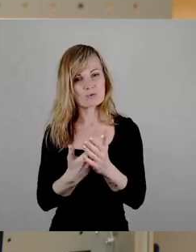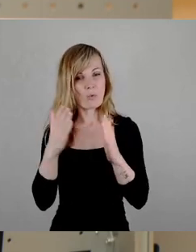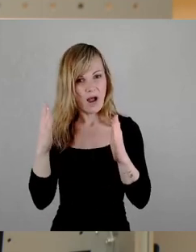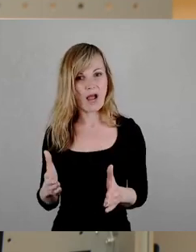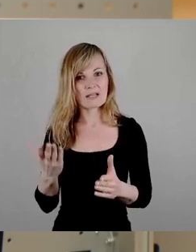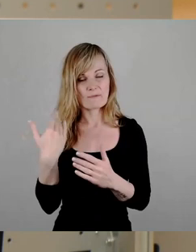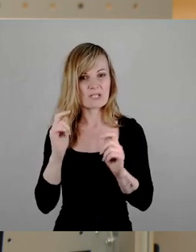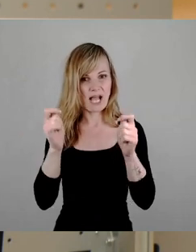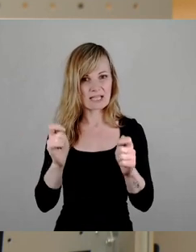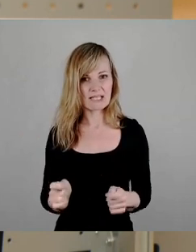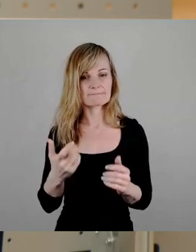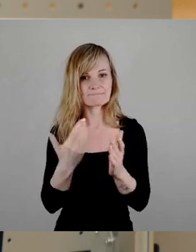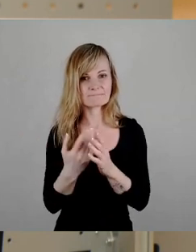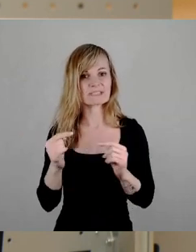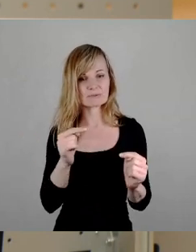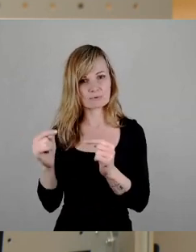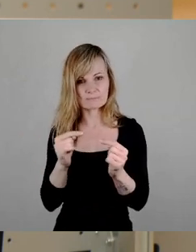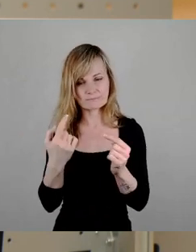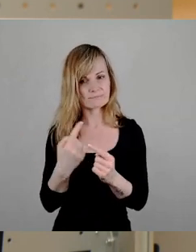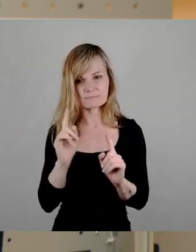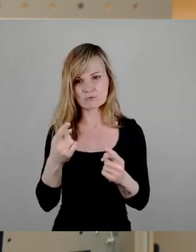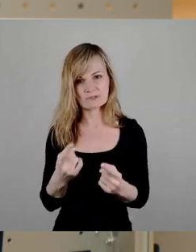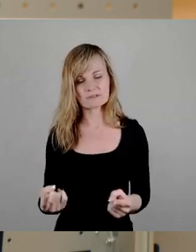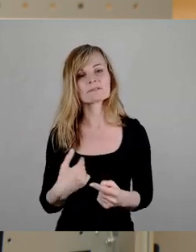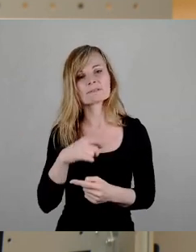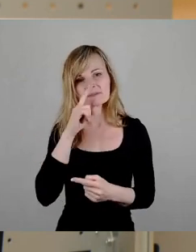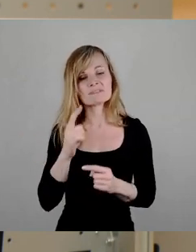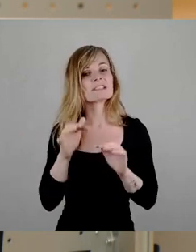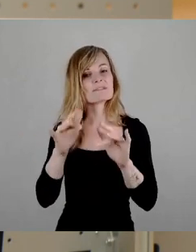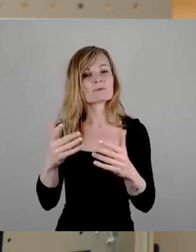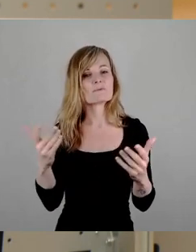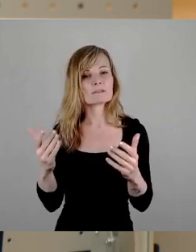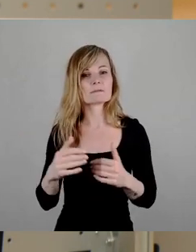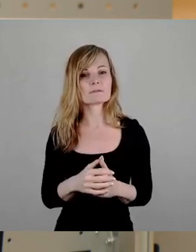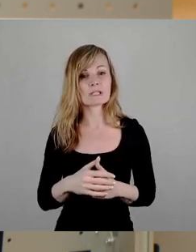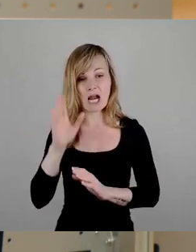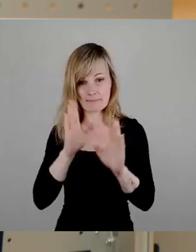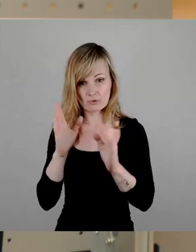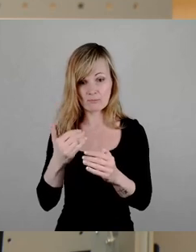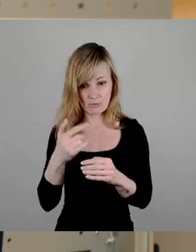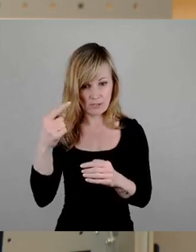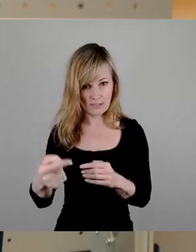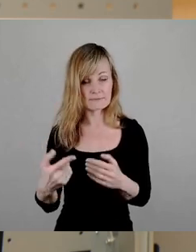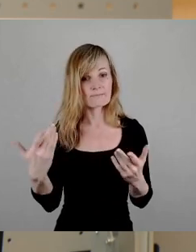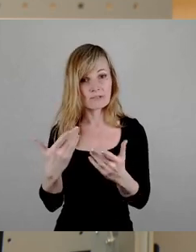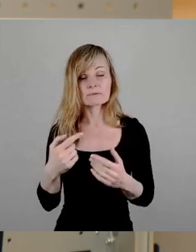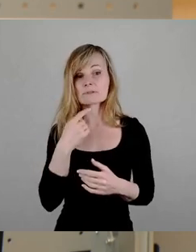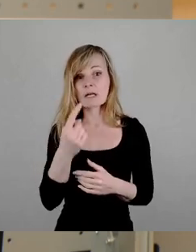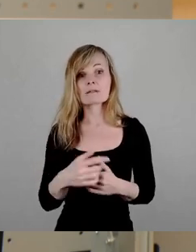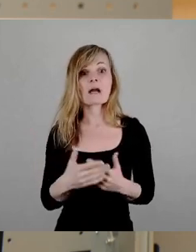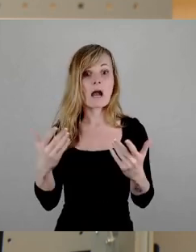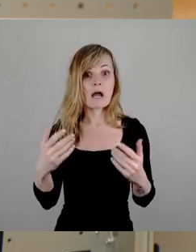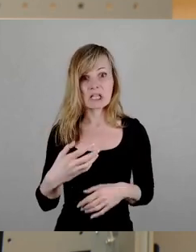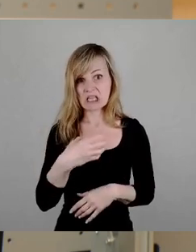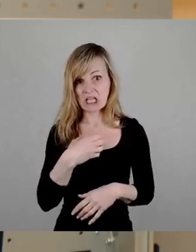Anträgen, dass diese Art von Diskussion eigentlich nicht sein müssen. Denn was werden Sie denn bewirken? Nach der Abstimmung jetzt gleich wird es entweder heißen, Dresden ist